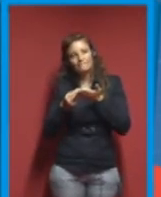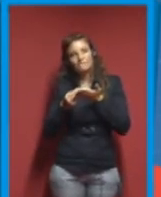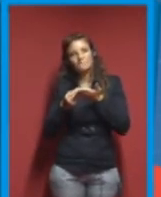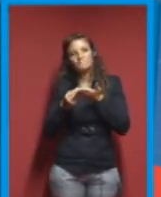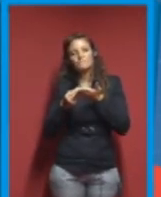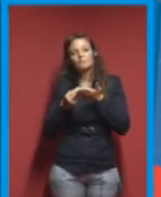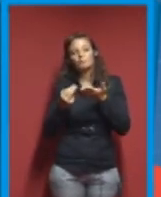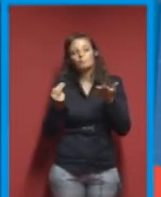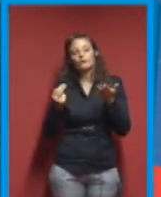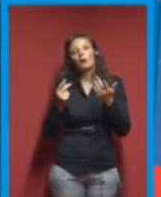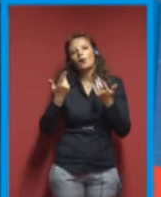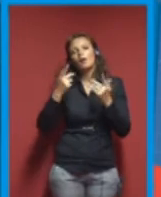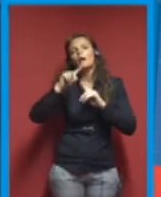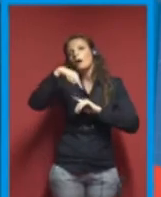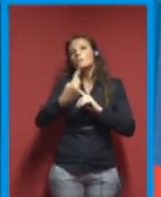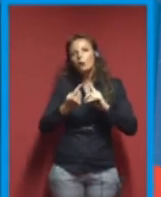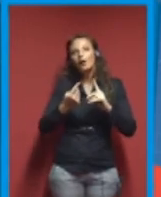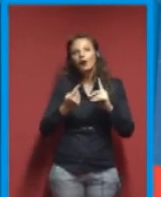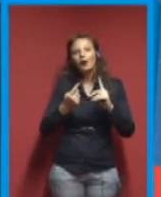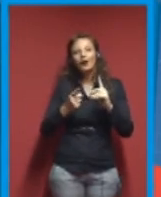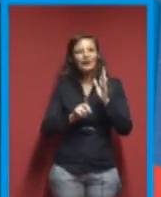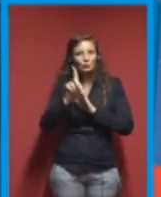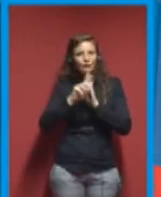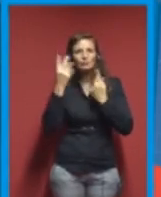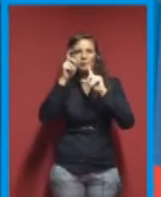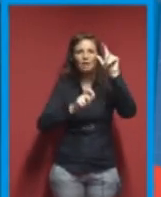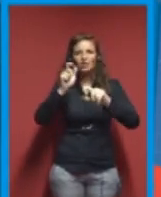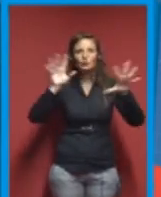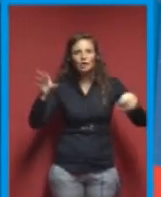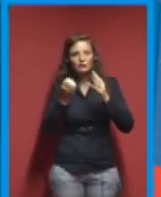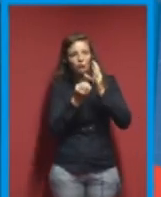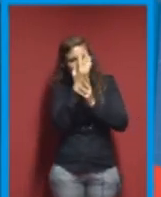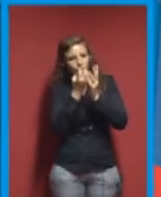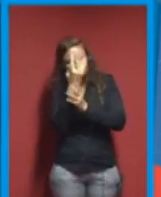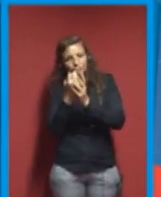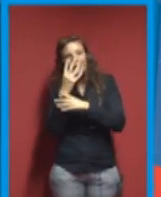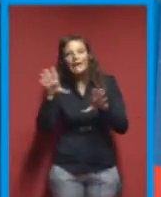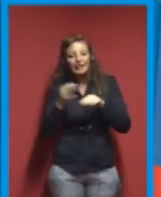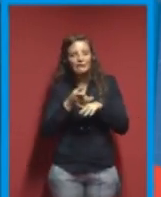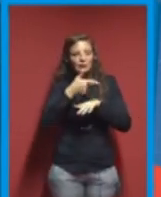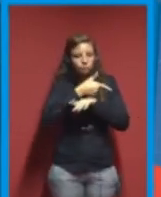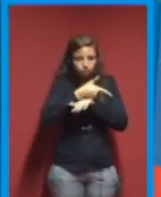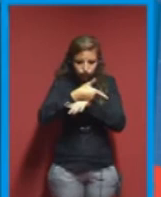E poi alla fine le persone cominciano a creare delle cose, cominciano a tagliare.